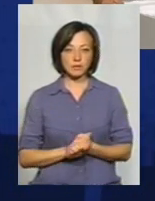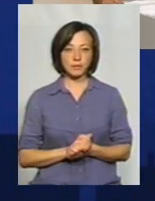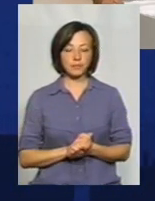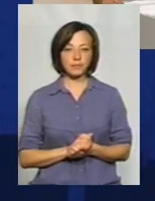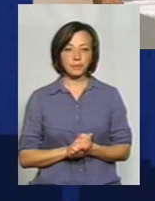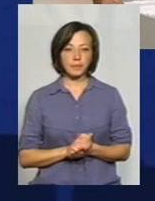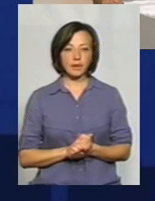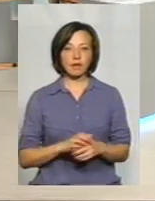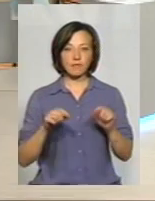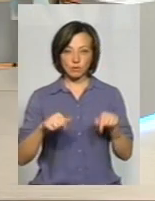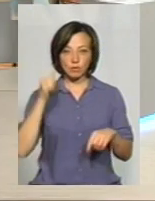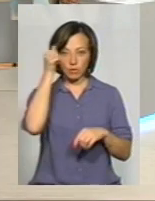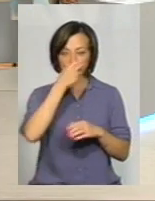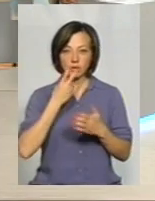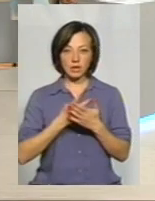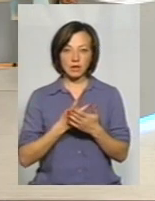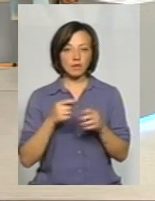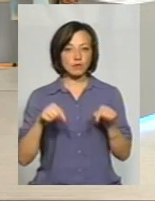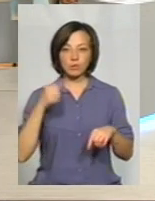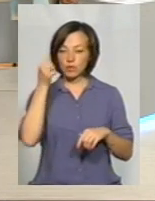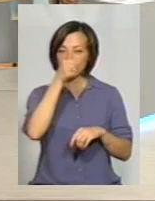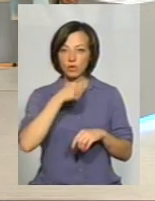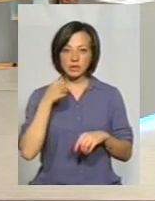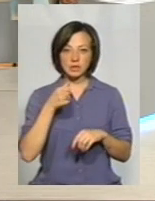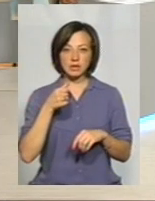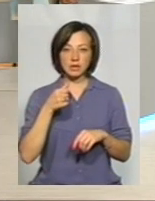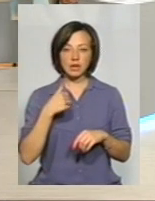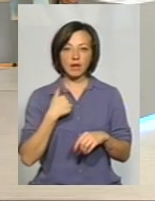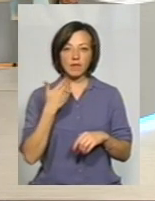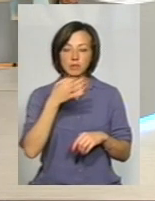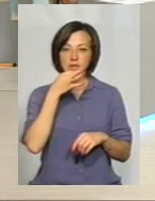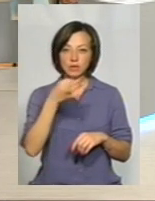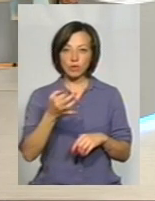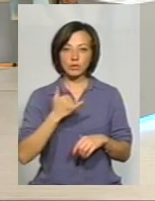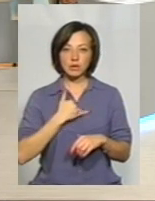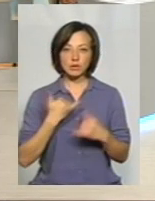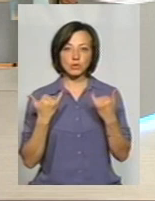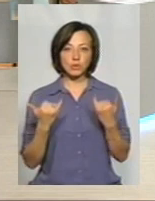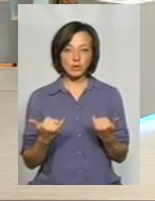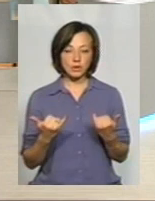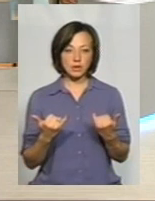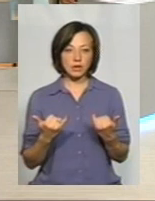Ми це вже в цьому році побачимо? Ми в цьому році, я вам сказав, що в нас сьогодні вже є